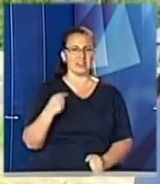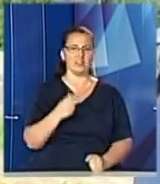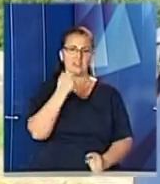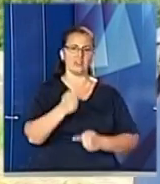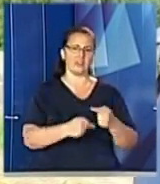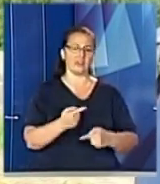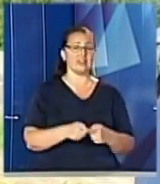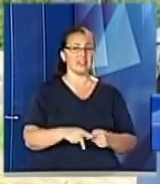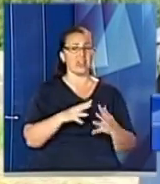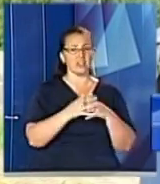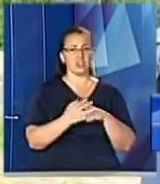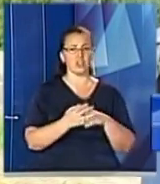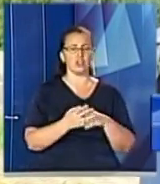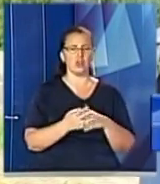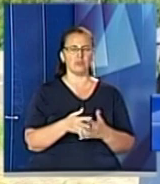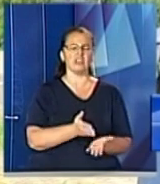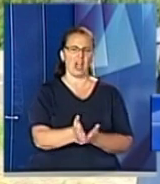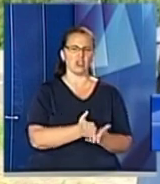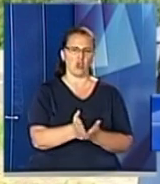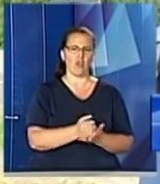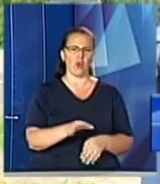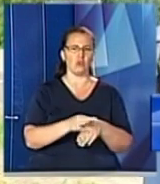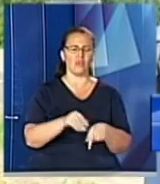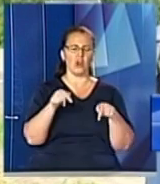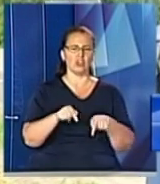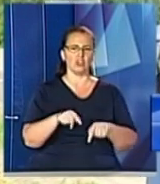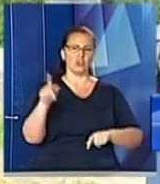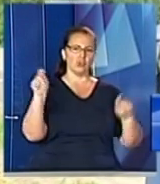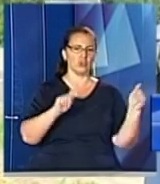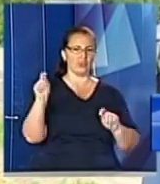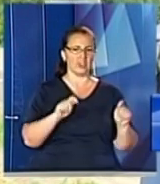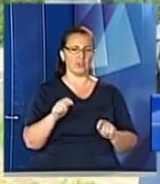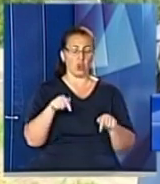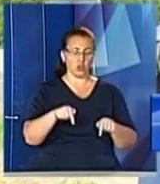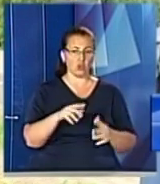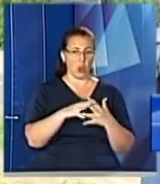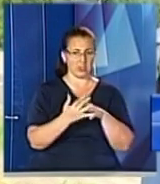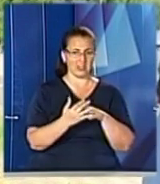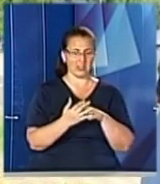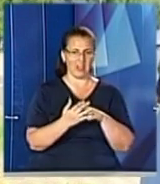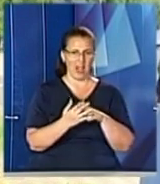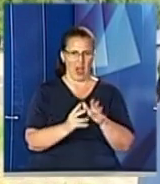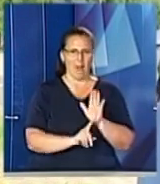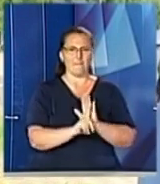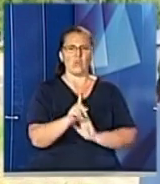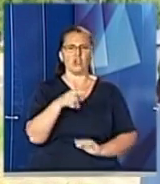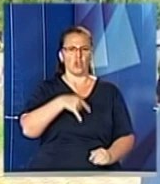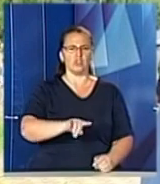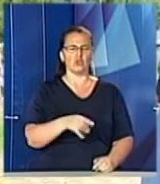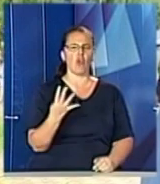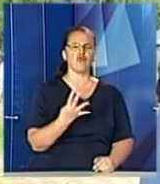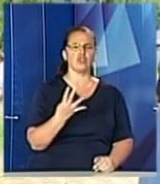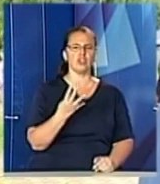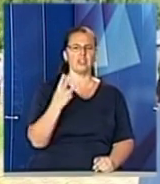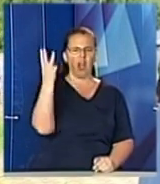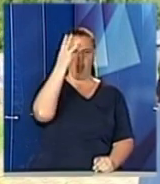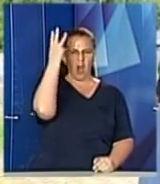заслугає на те, щоб тут проходили такі фестивалі, тому що з цього села вийшло чотири гетьмани, вийшли відомі вчені, і по сути діла